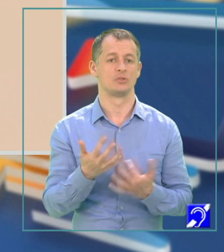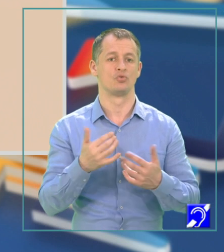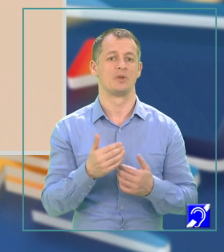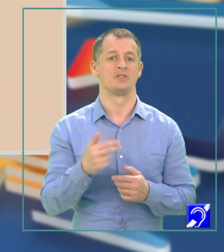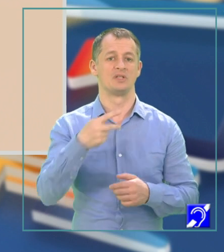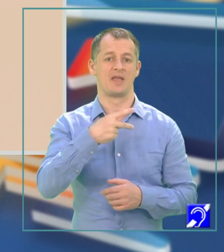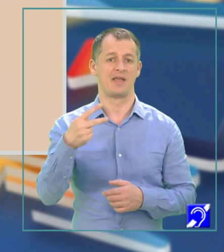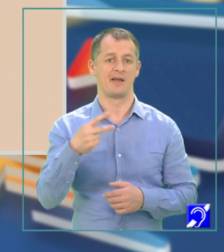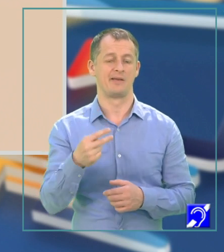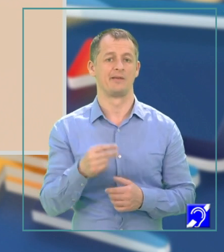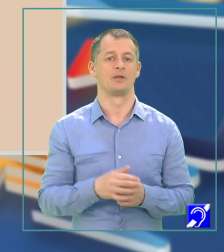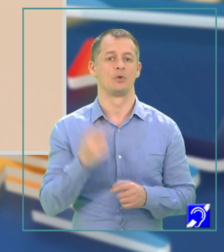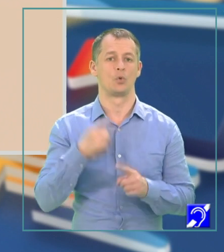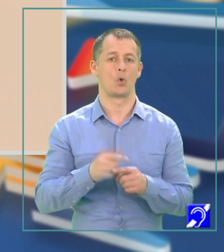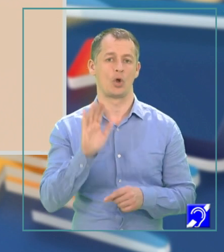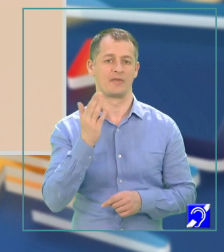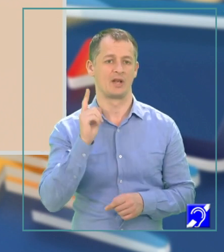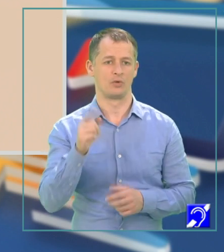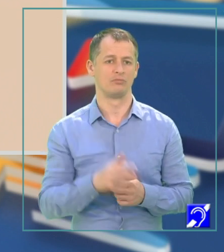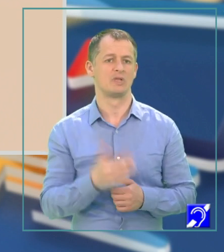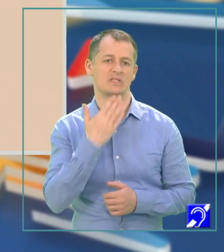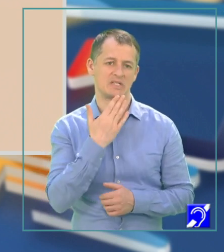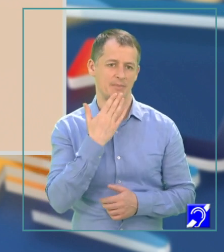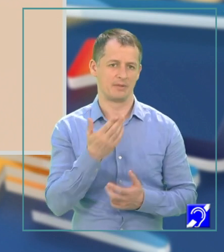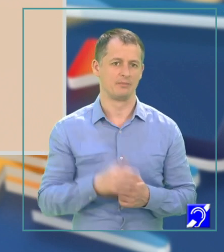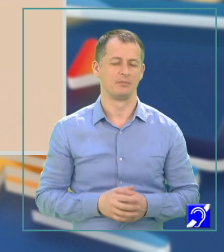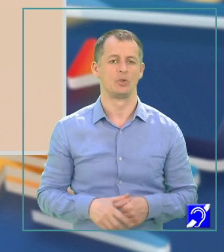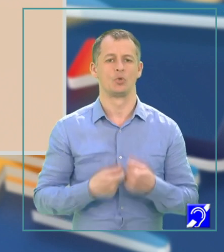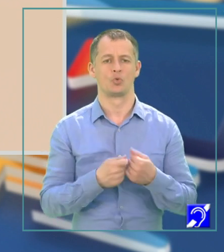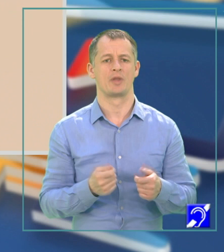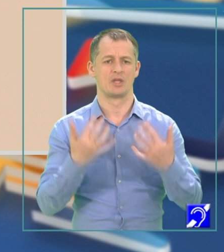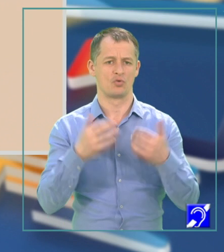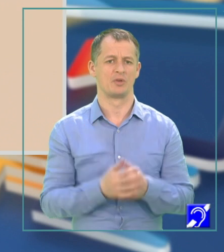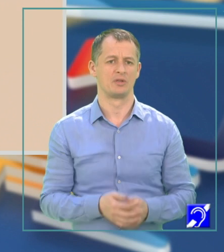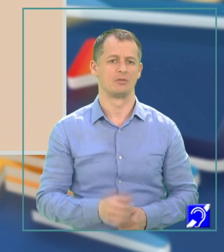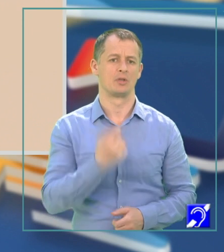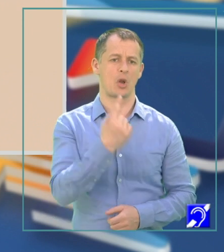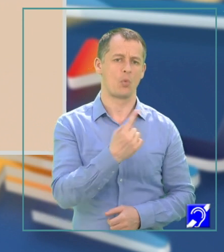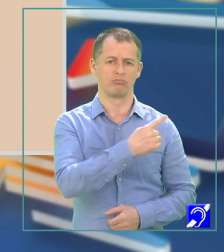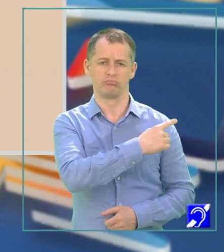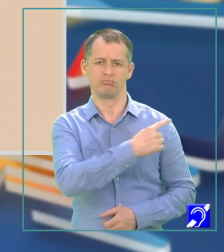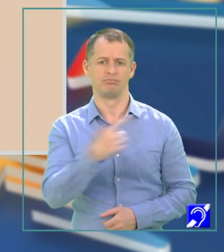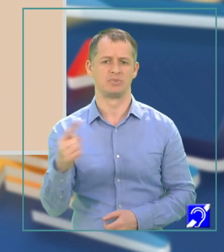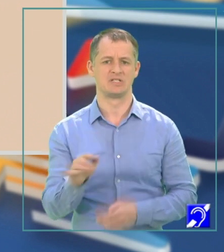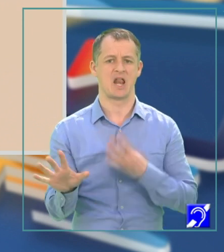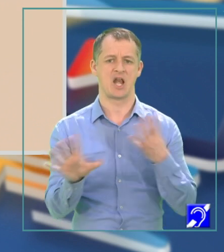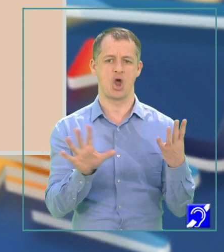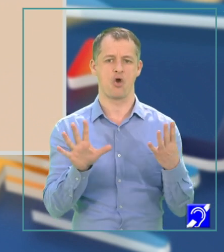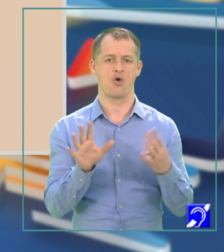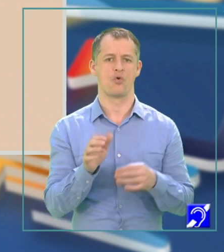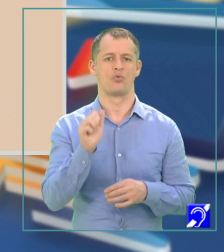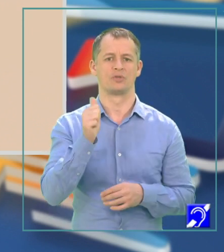cu oglinditele lor. Exemplele de numere palindrom sunt toate numerele de la 1 până la 9, 11,